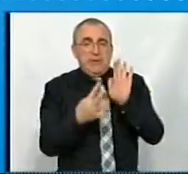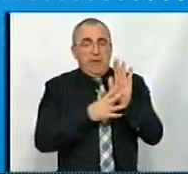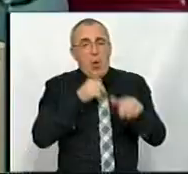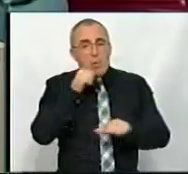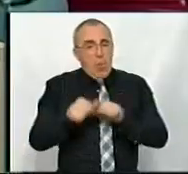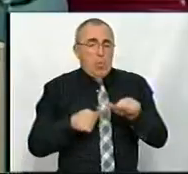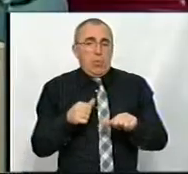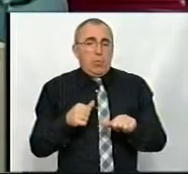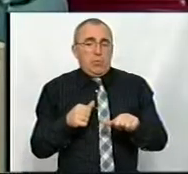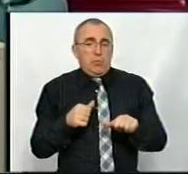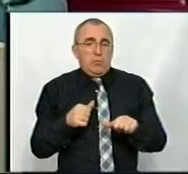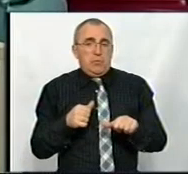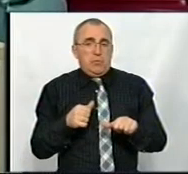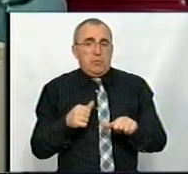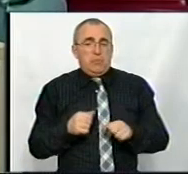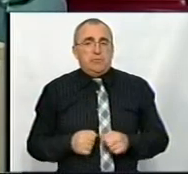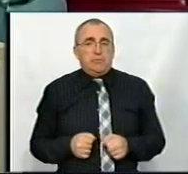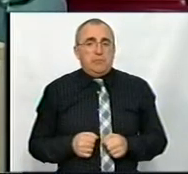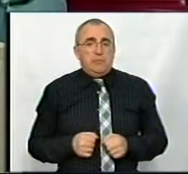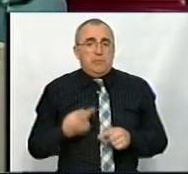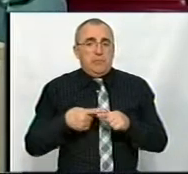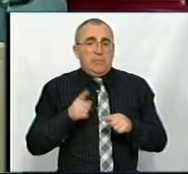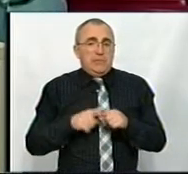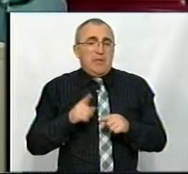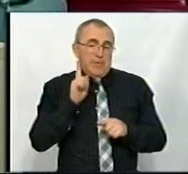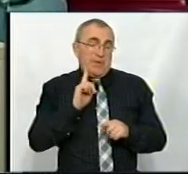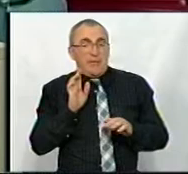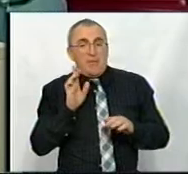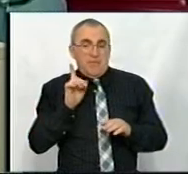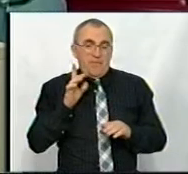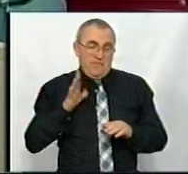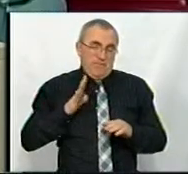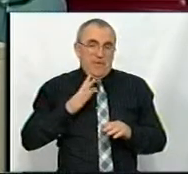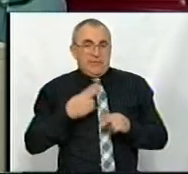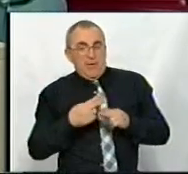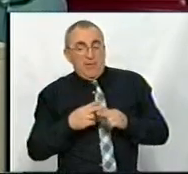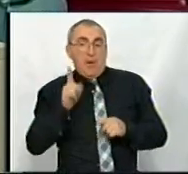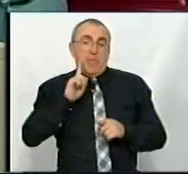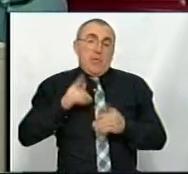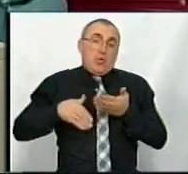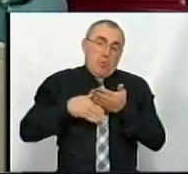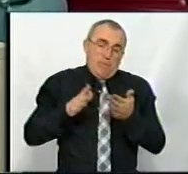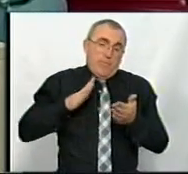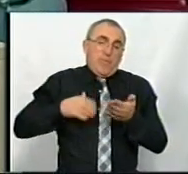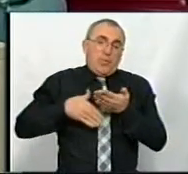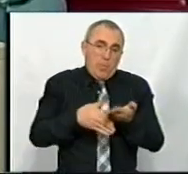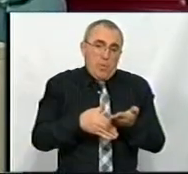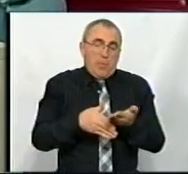року. І це іноді заважає, але і допомагає, тому що я розумію нюанси.